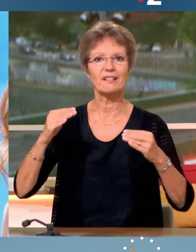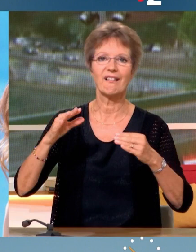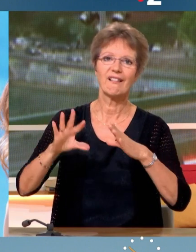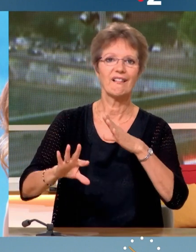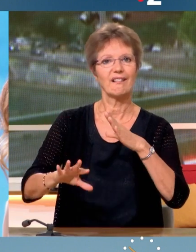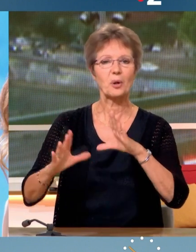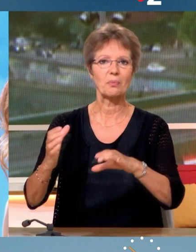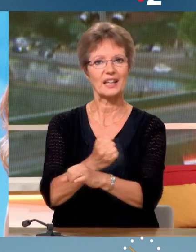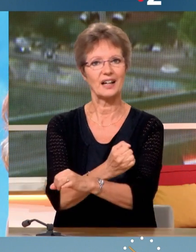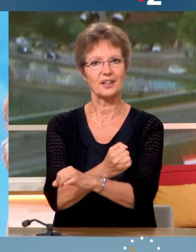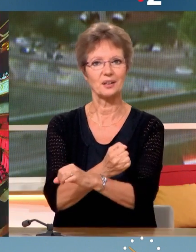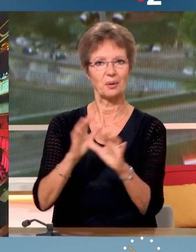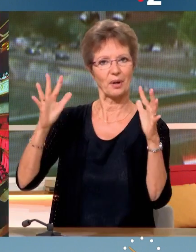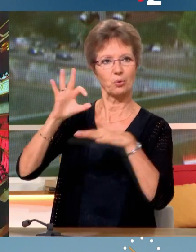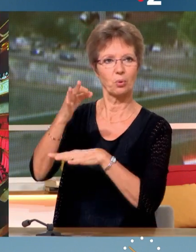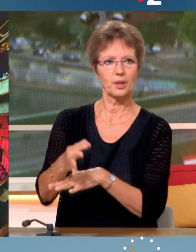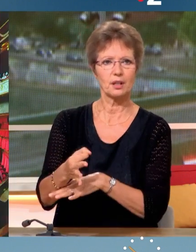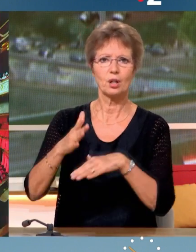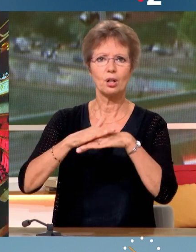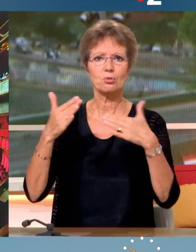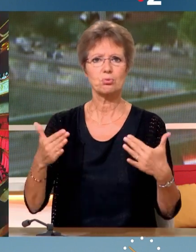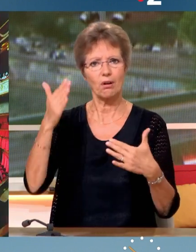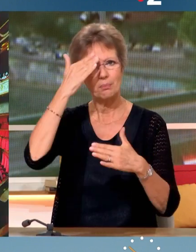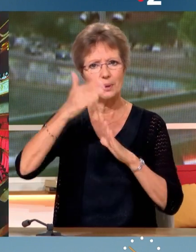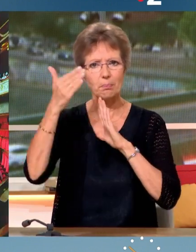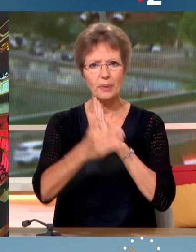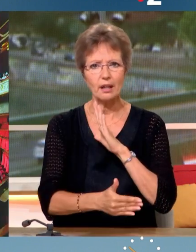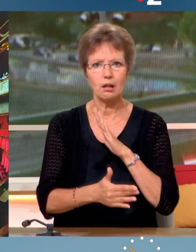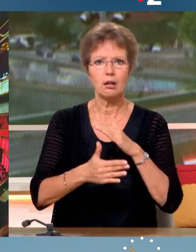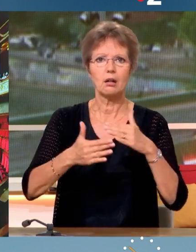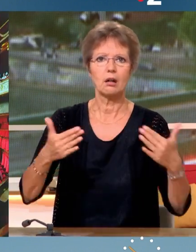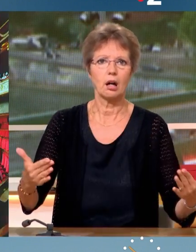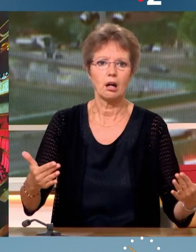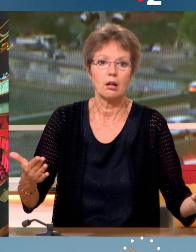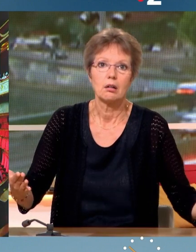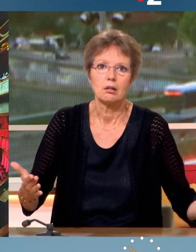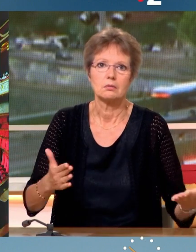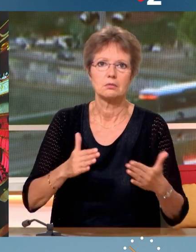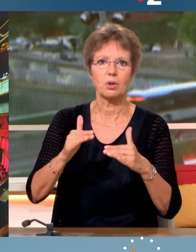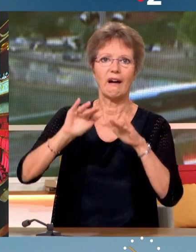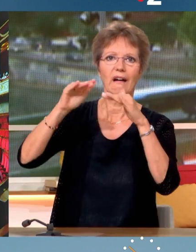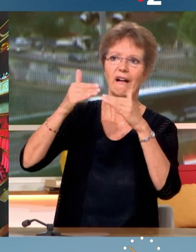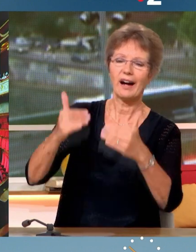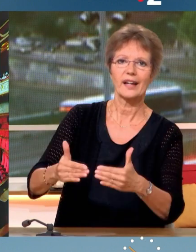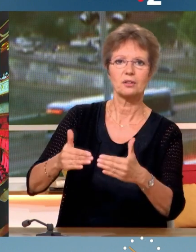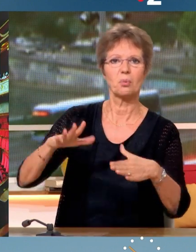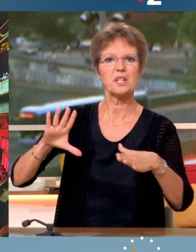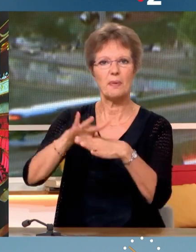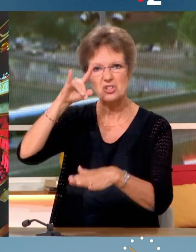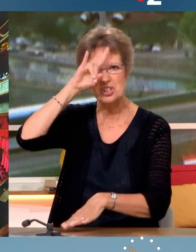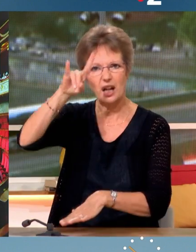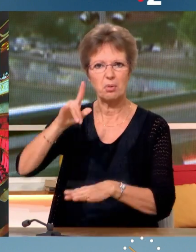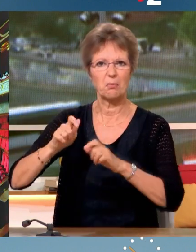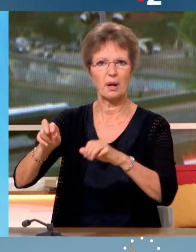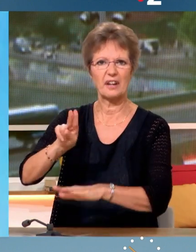chaque fois qu'on les a perdues, Marine Le Pen s'est inclinée. Donc, arrêter de diaboliser l'opposition, c'est ce que j'ai envie de dire à M.